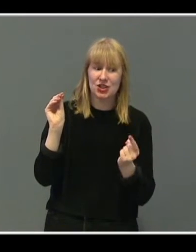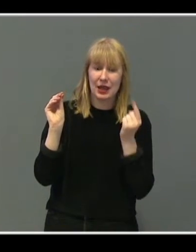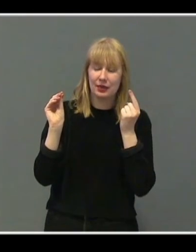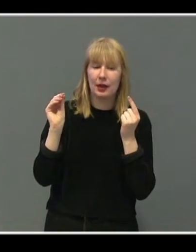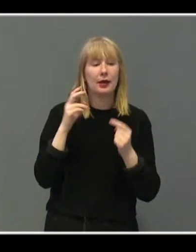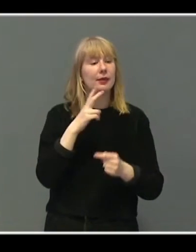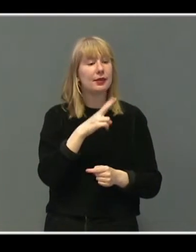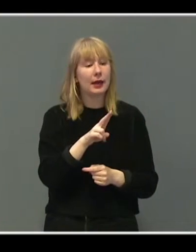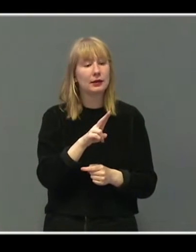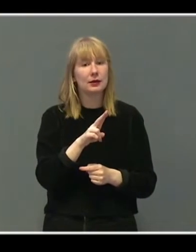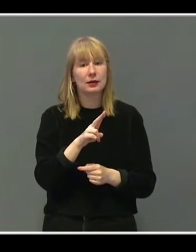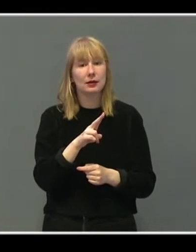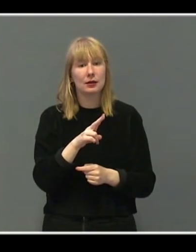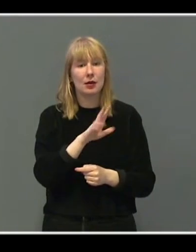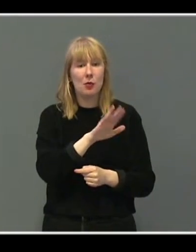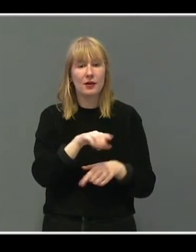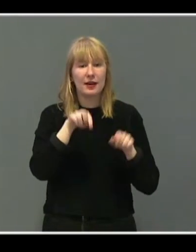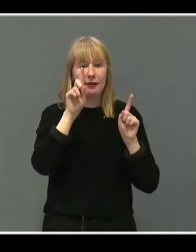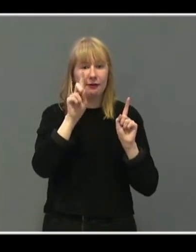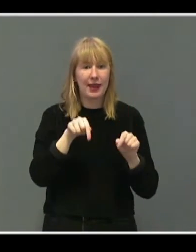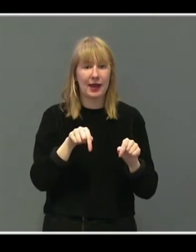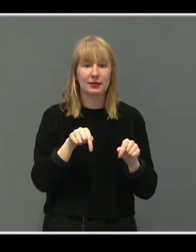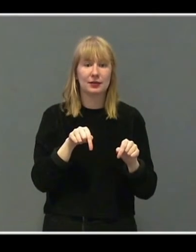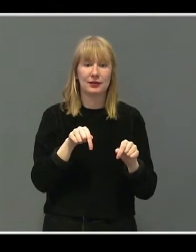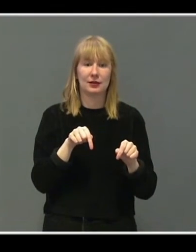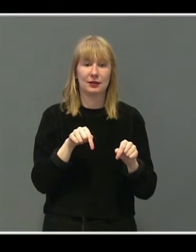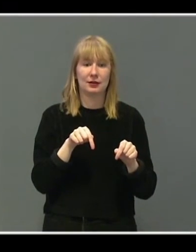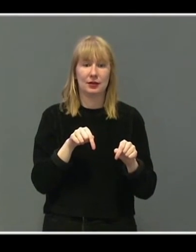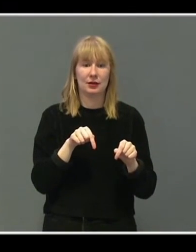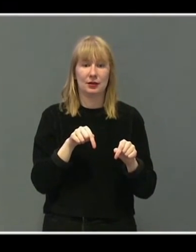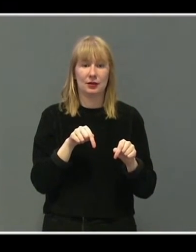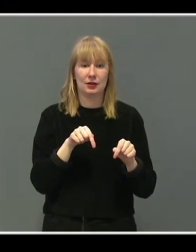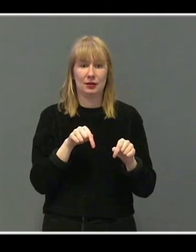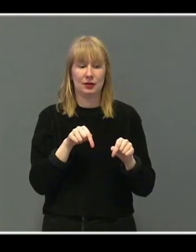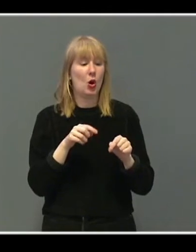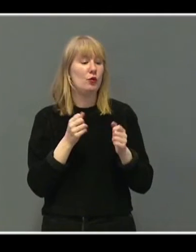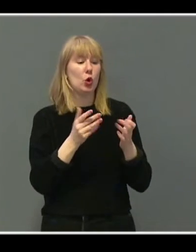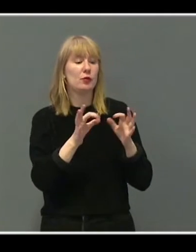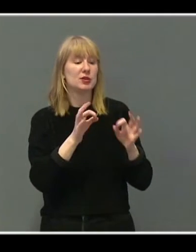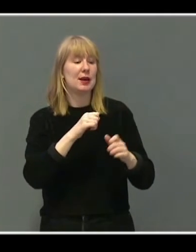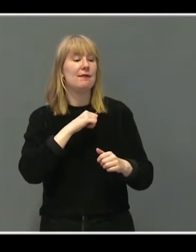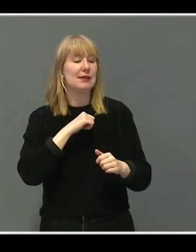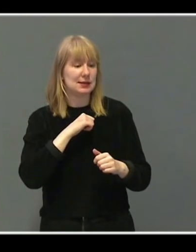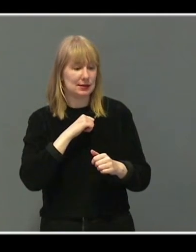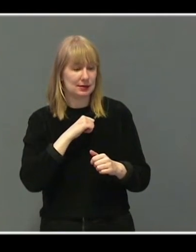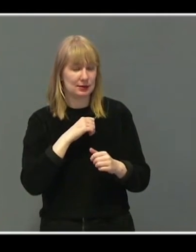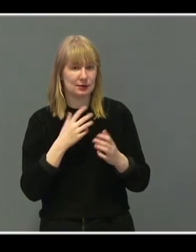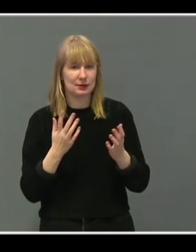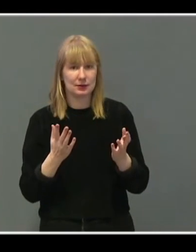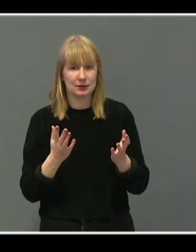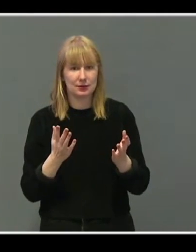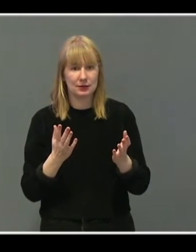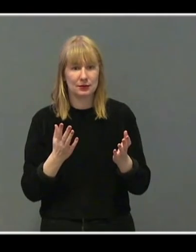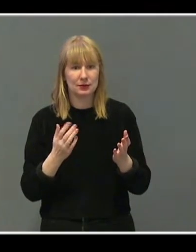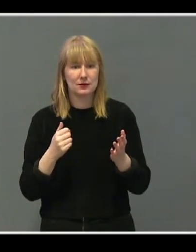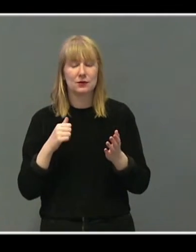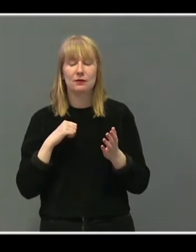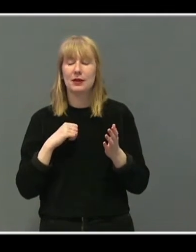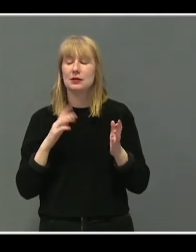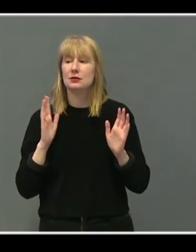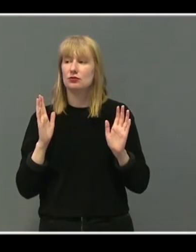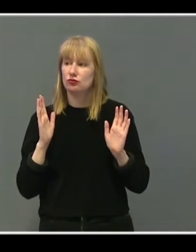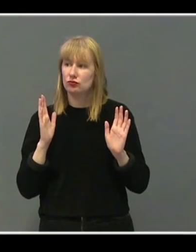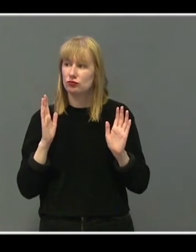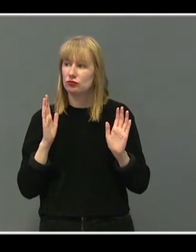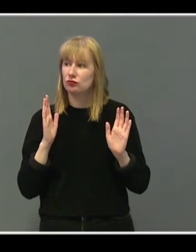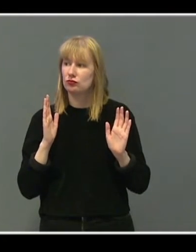Nei, for da vet jo det barnet at, ja, da får du i hvert fall ikke spille, ikke sant? Sånn at lukker du døra til